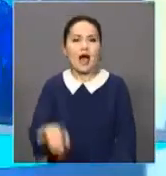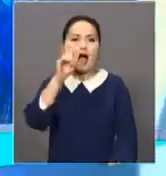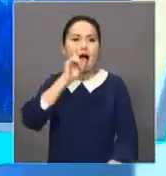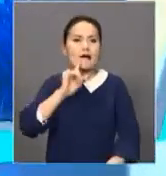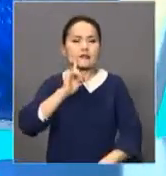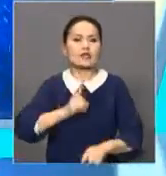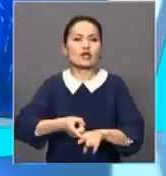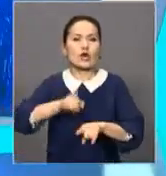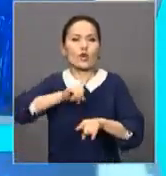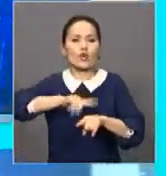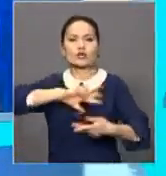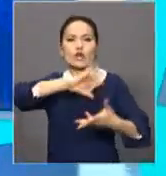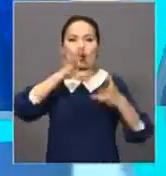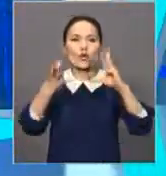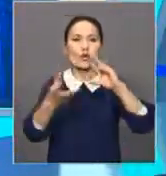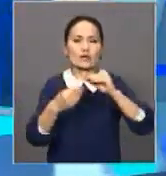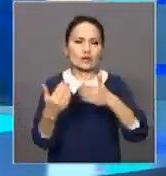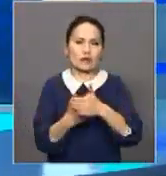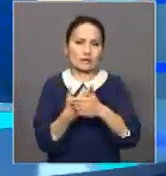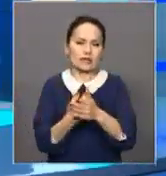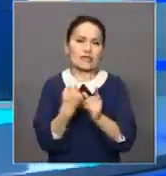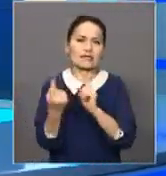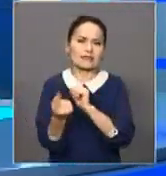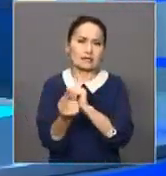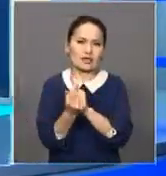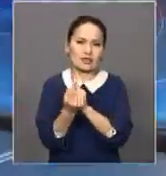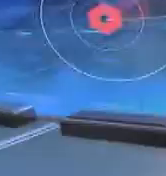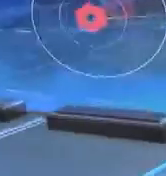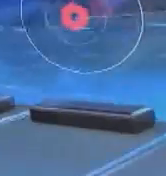Әзіргейтарымыз осы бастақ бұратты қарнадан ауыстаманысы.